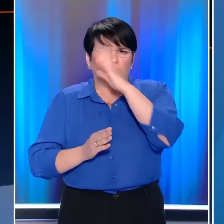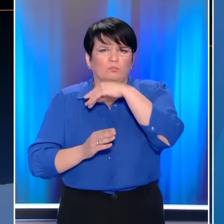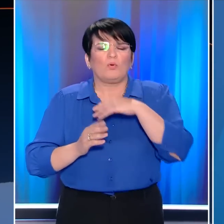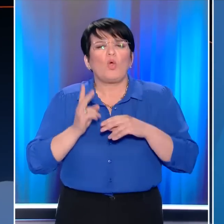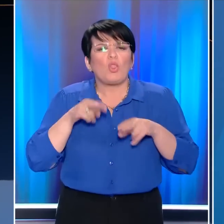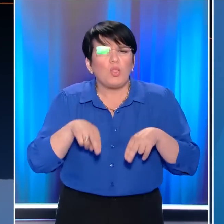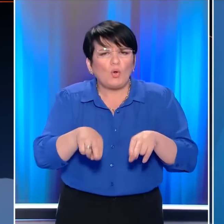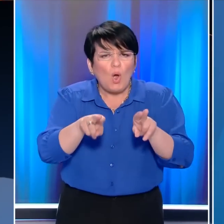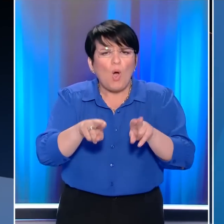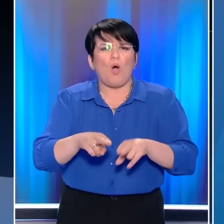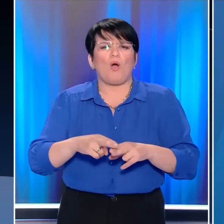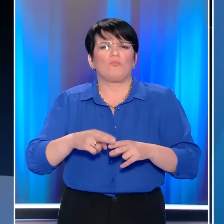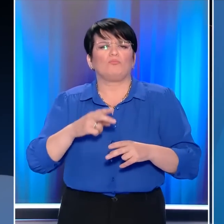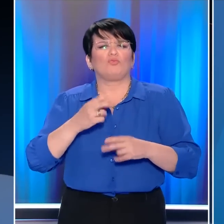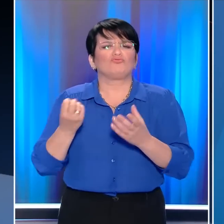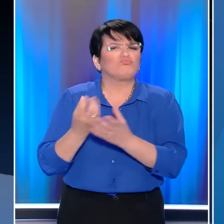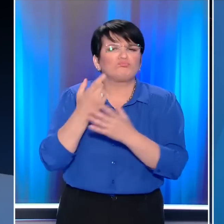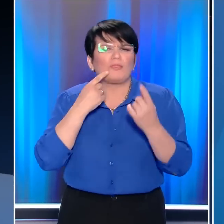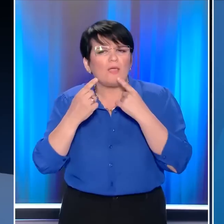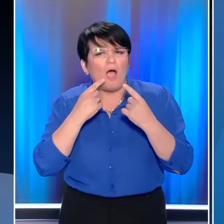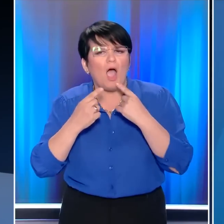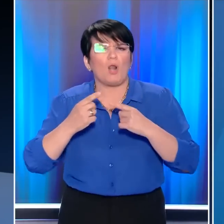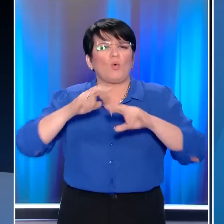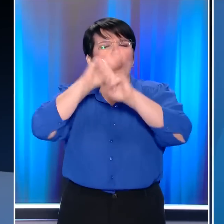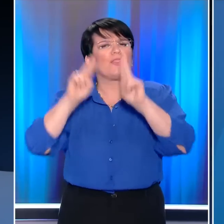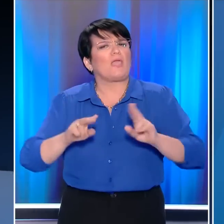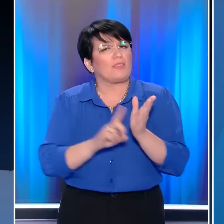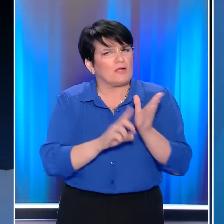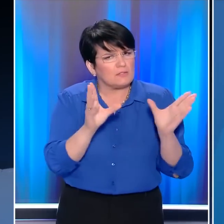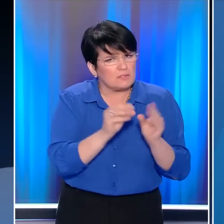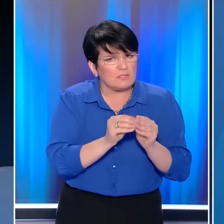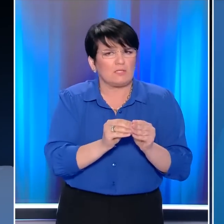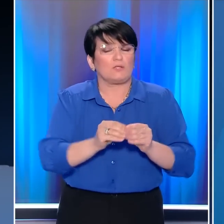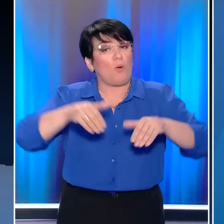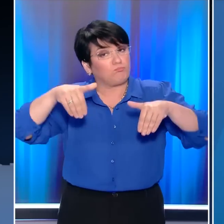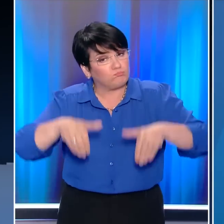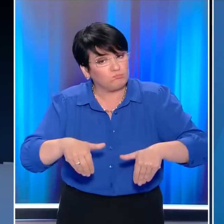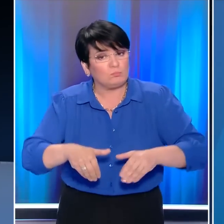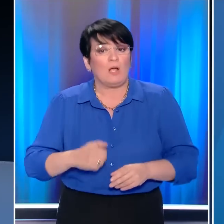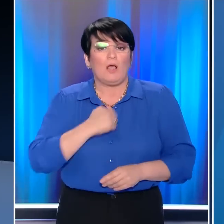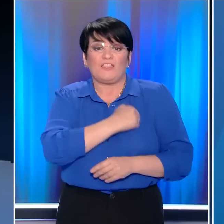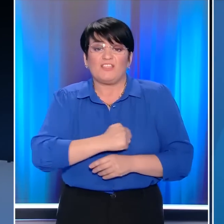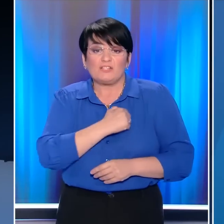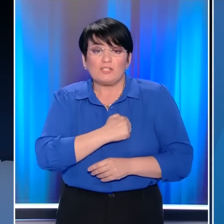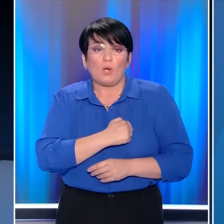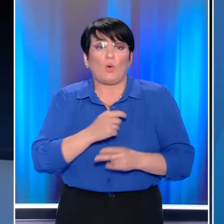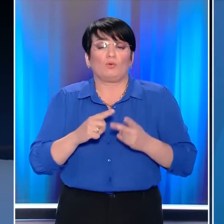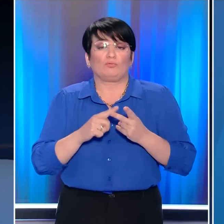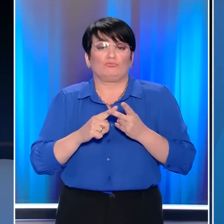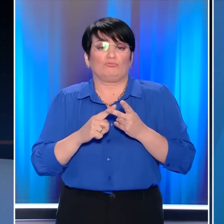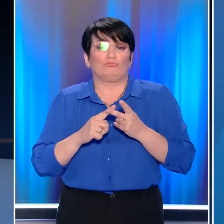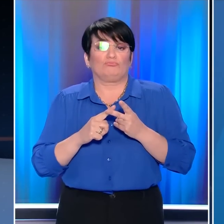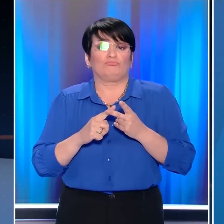αποκλιμάκωσης, του παραγωγικού διαλόγου με σεβασμό στο Διεθνές Ζήκειο. Υπάρχει δυστυχώς και ο δρόμος της